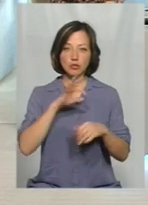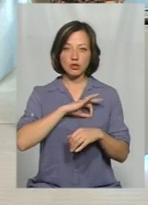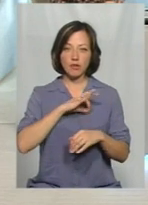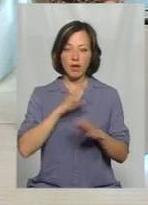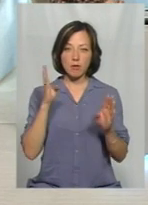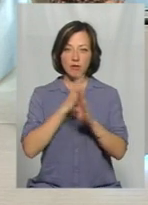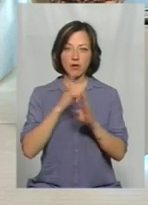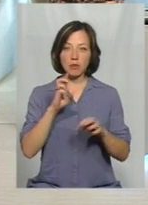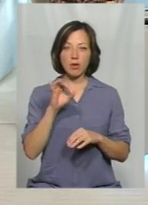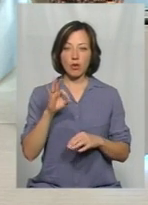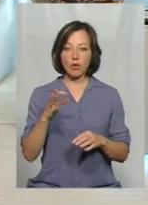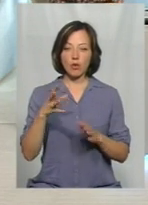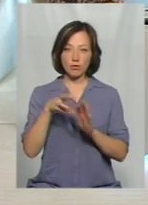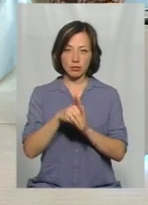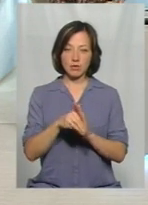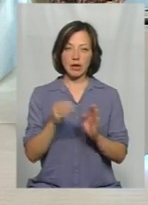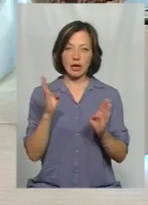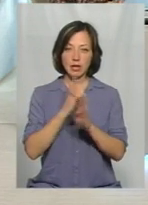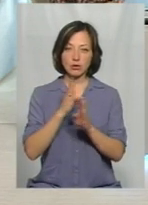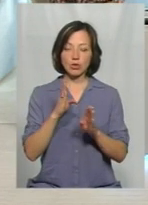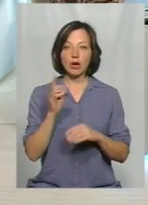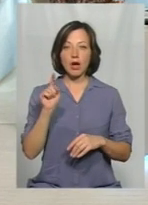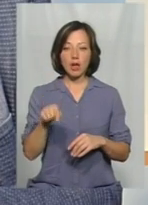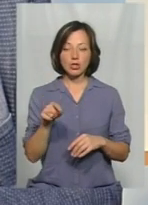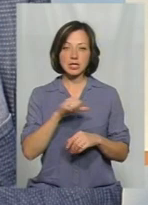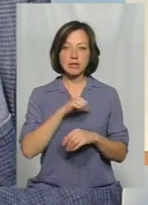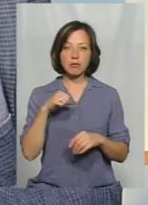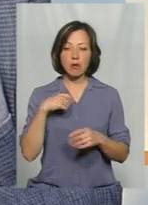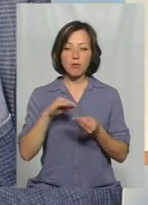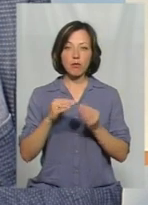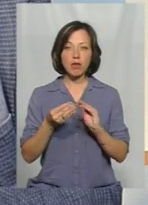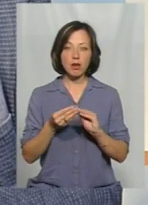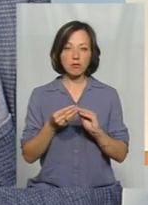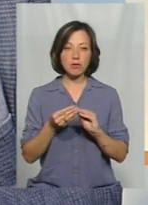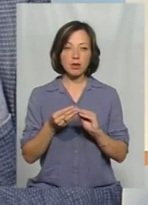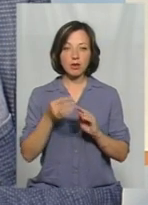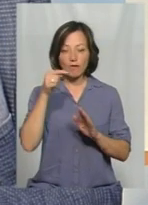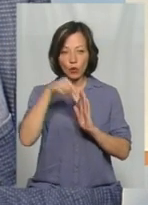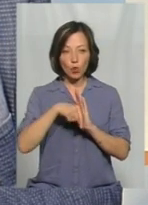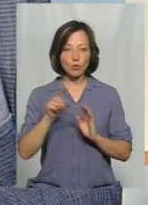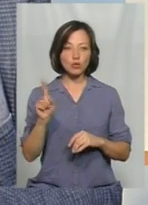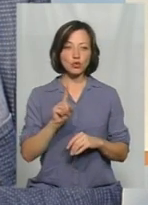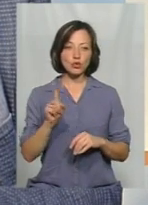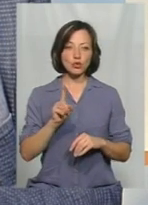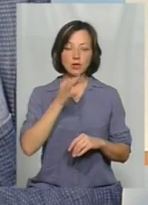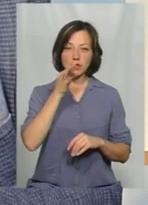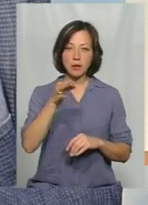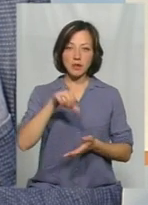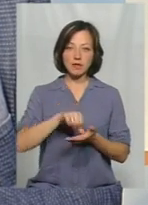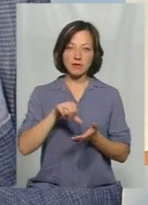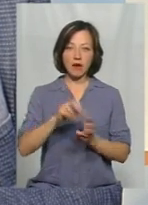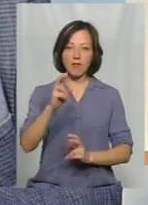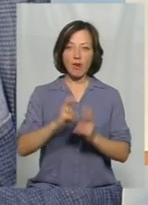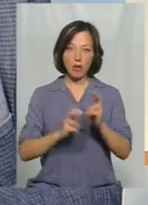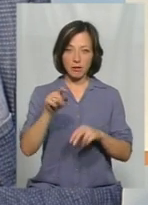кисню та біохімічного споживання кисню. Аж сама проблема, вона, імовірно, криється в тому, що сказав представник фабрики. Ось тут в